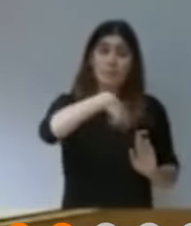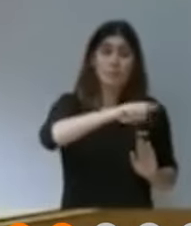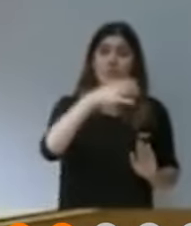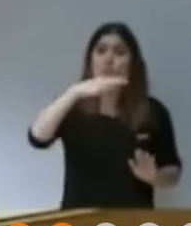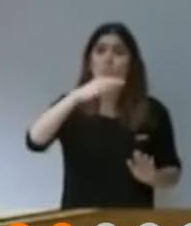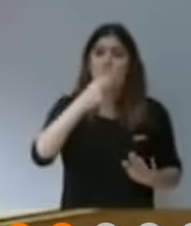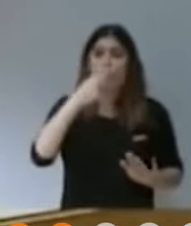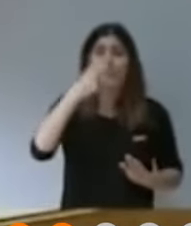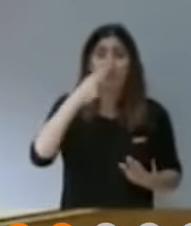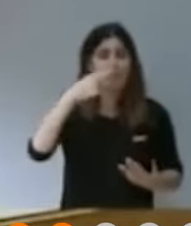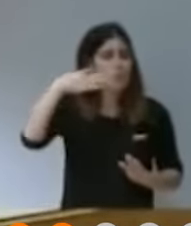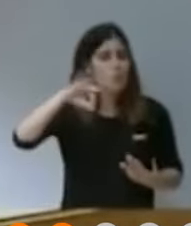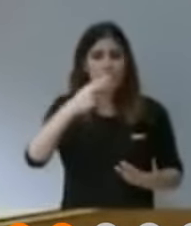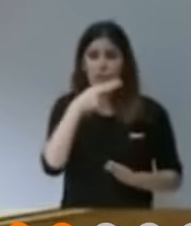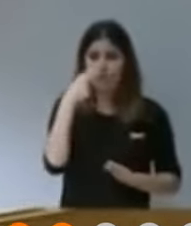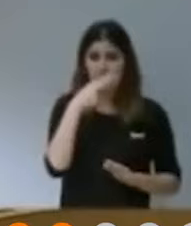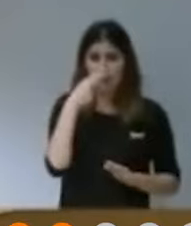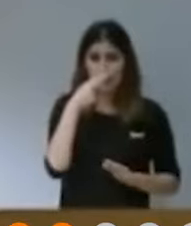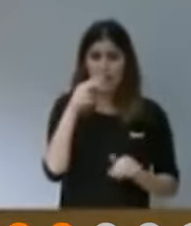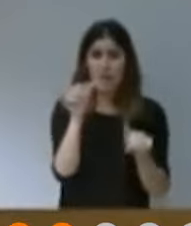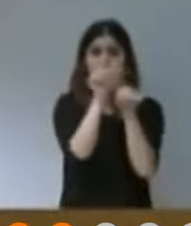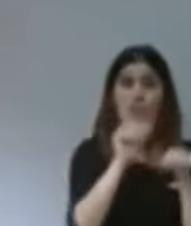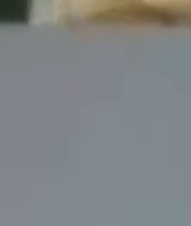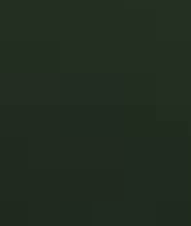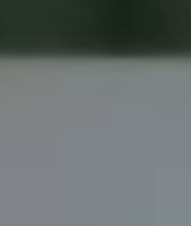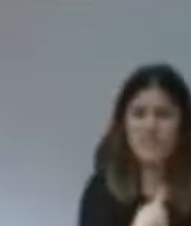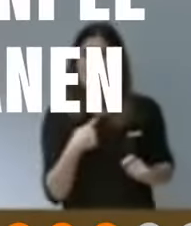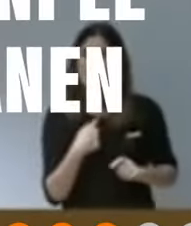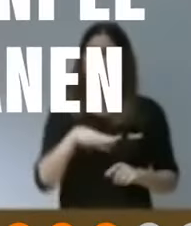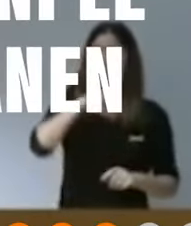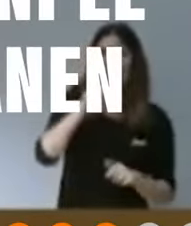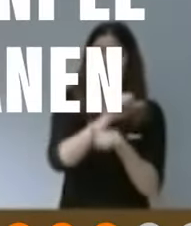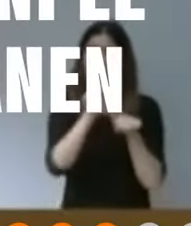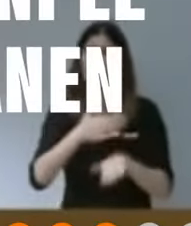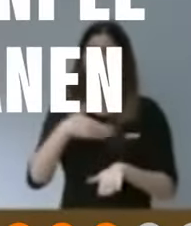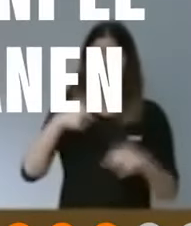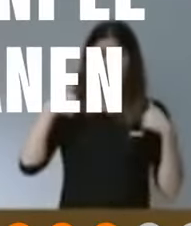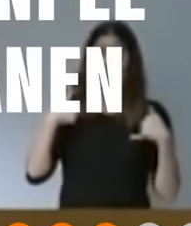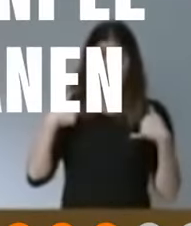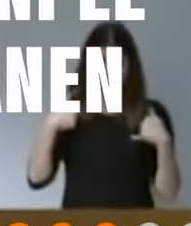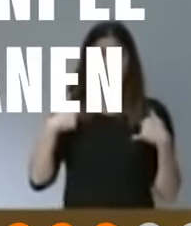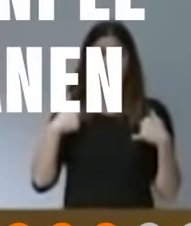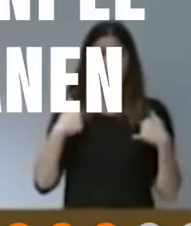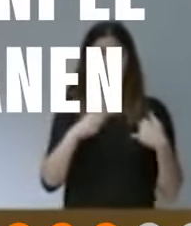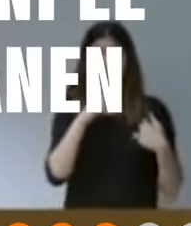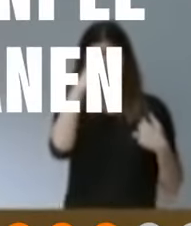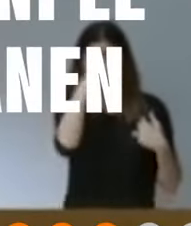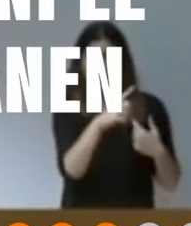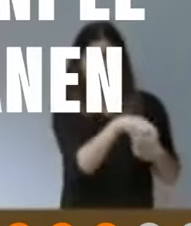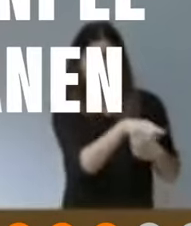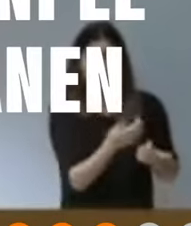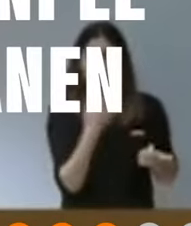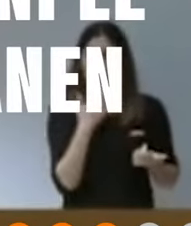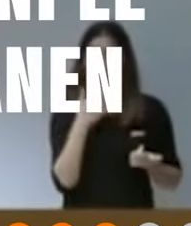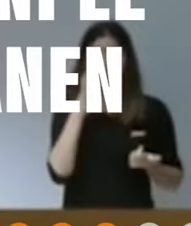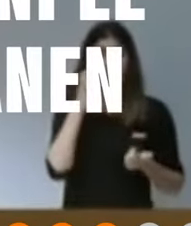'únic que els interessava era el model dels amiguets. Quin model vol vostè? Doncs com va saber-ho vostè?